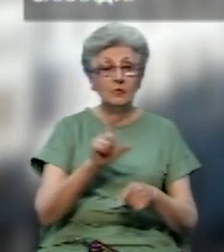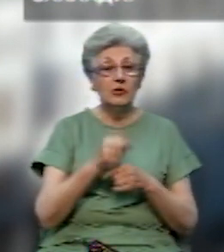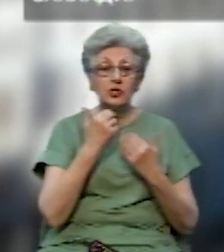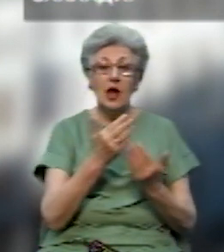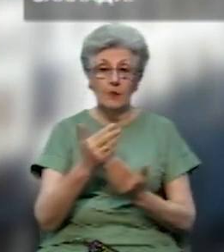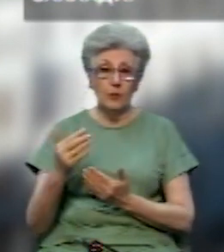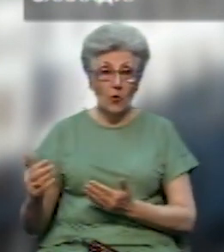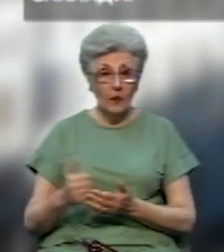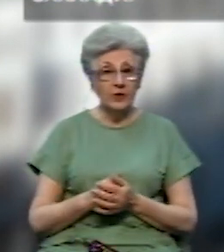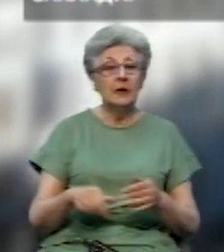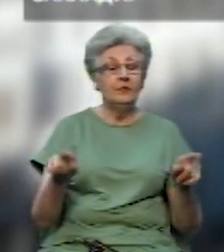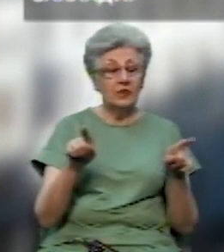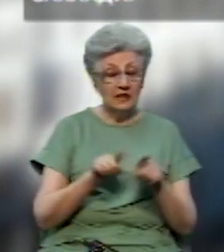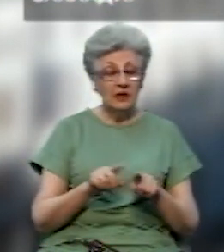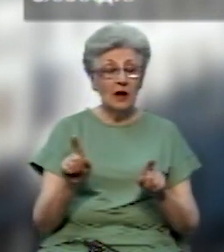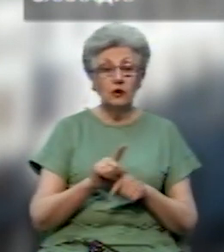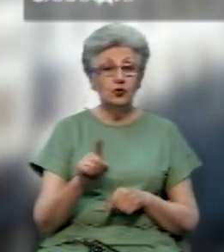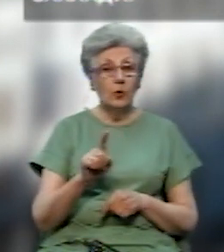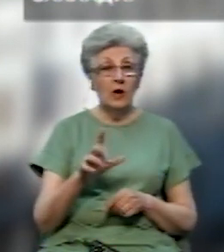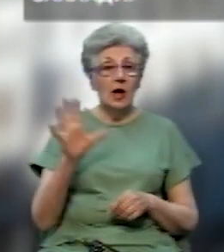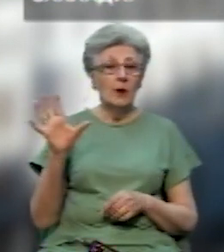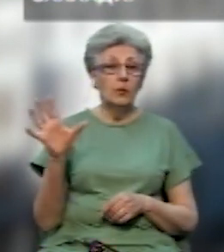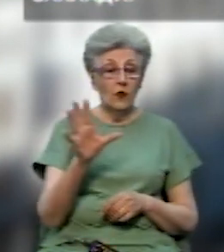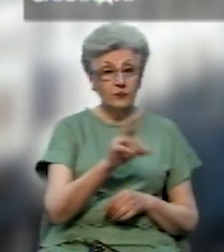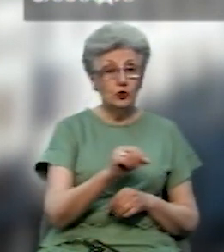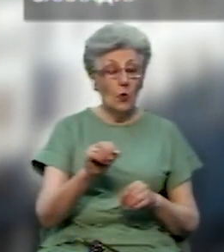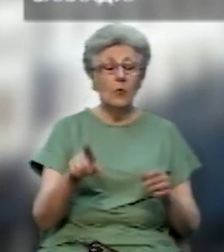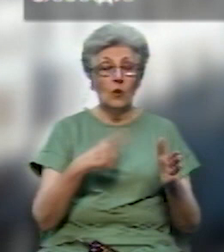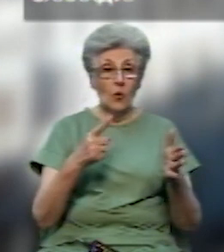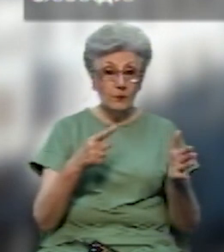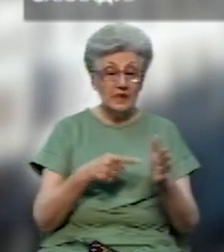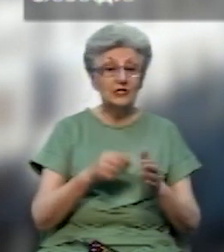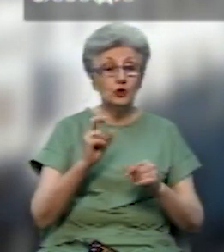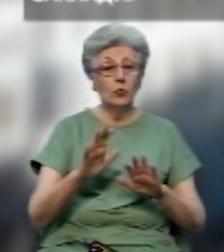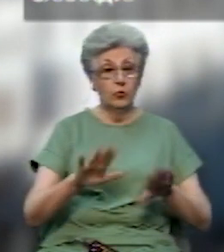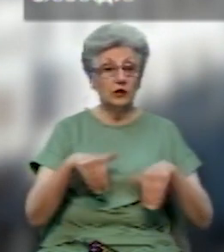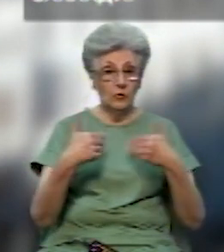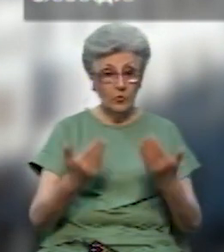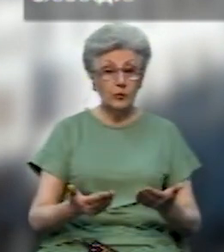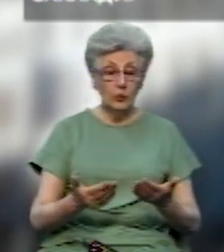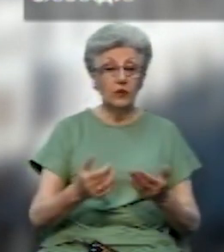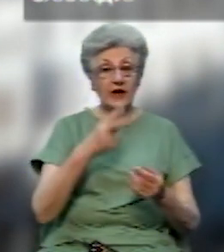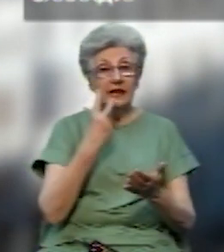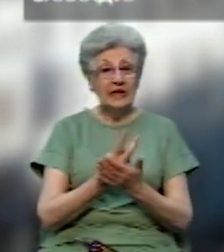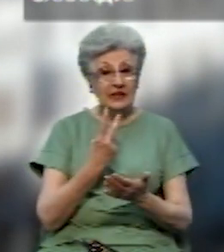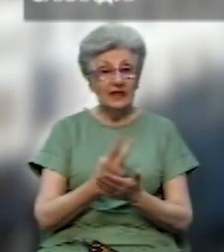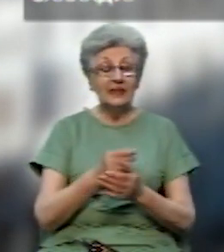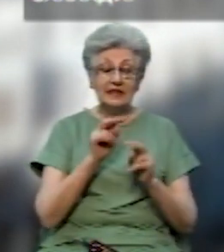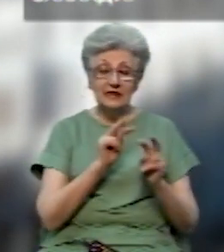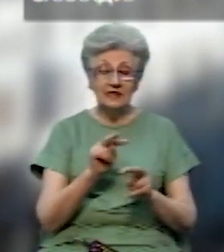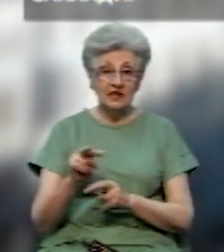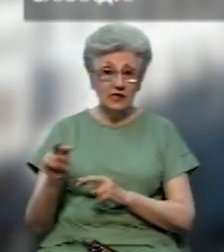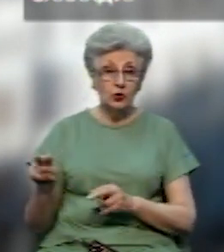воно розпашувалося по всьому місту. Україна світа буде пропонувати тиждень подивитися, відслідкувати від